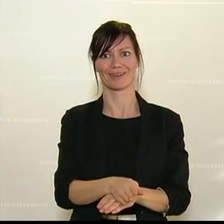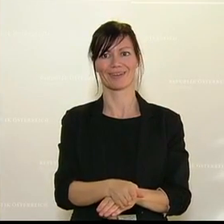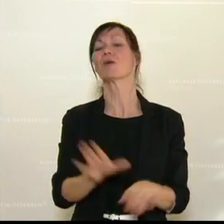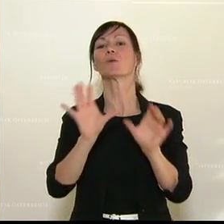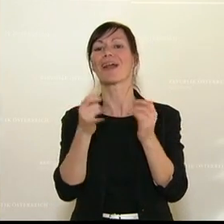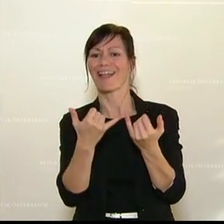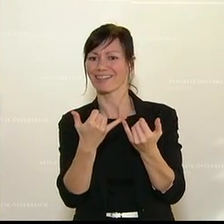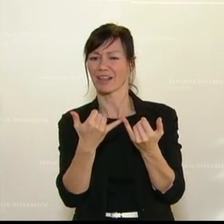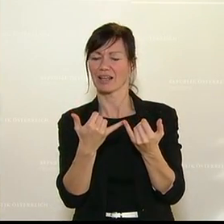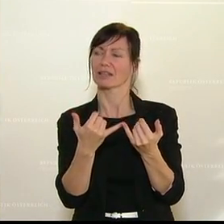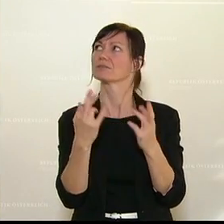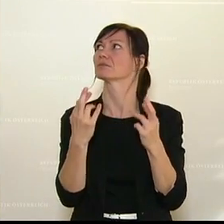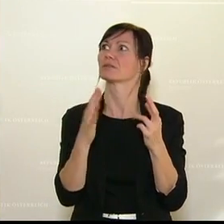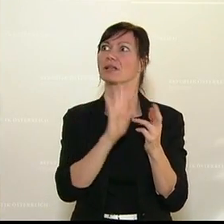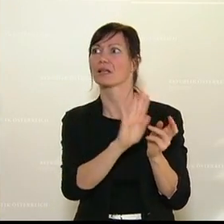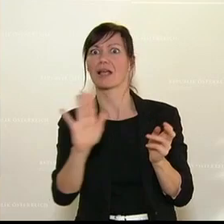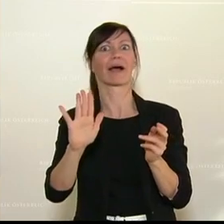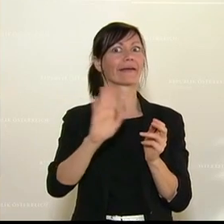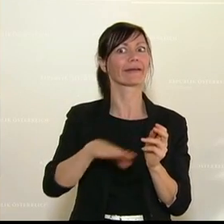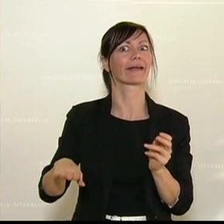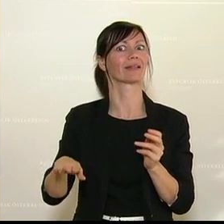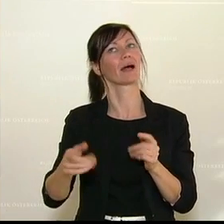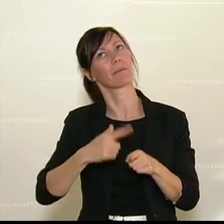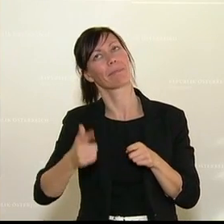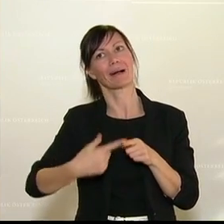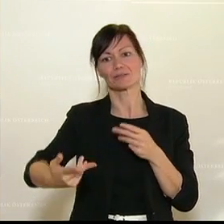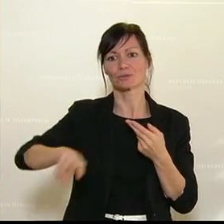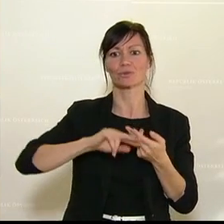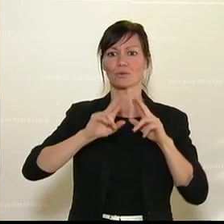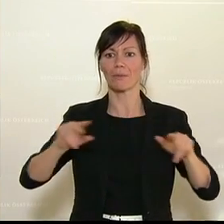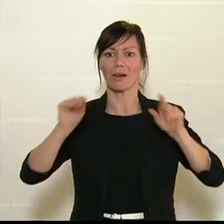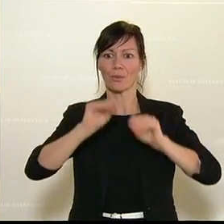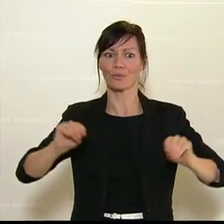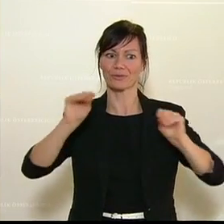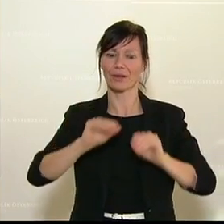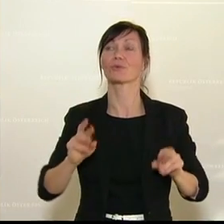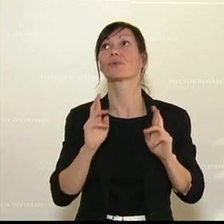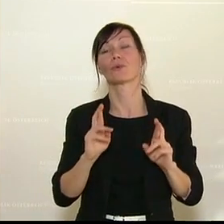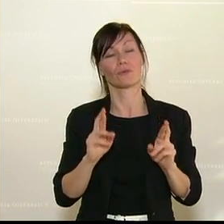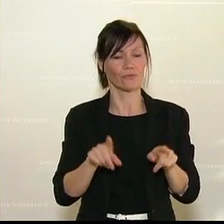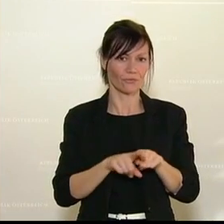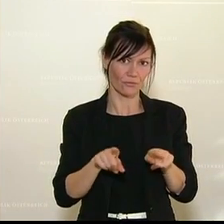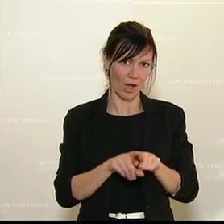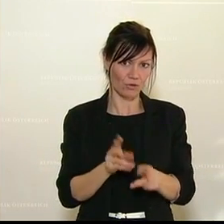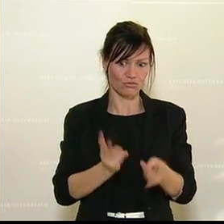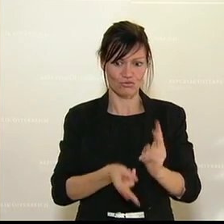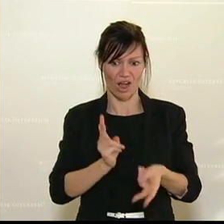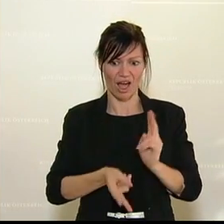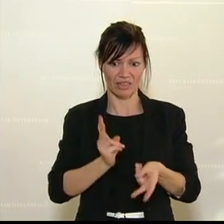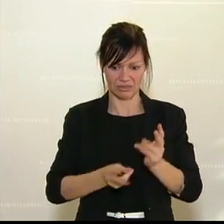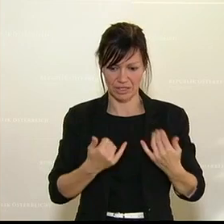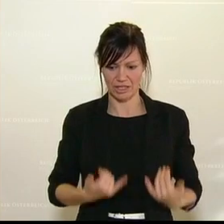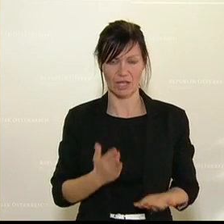Rückkehr in den Präsenzunterricht und auch die Hoffnung darauf, dass die Schäden, die entstanden sind und die noch